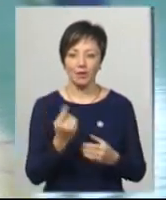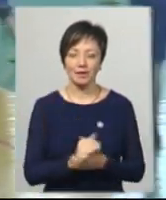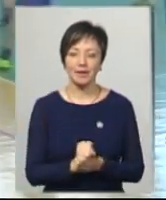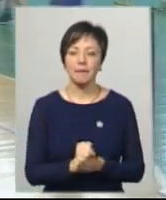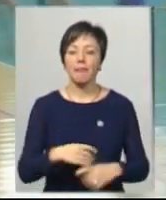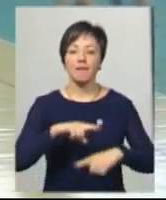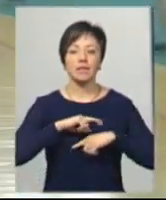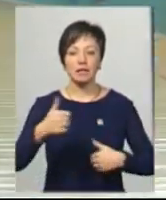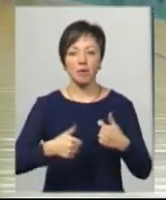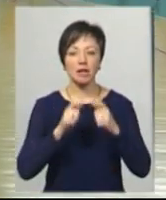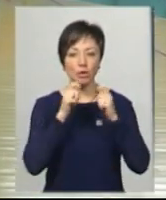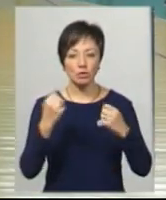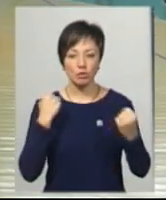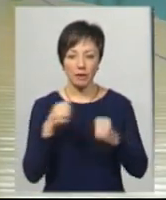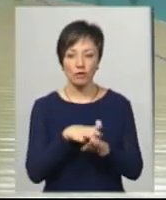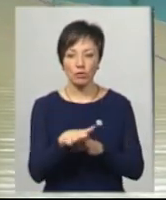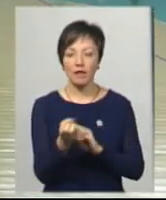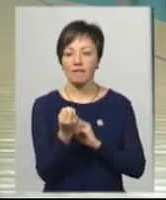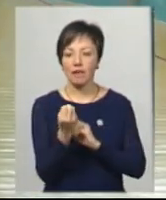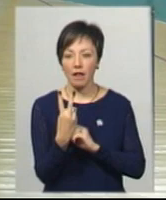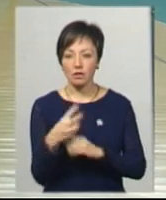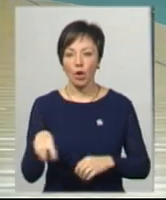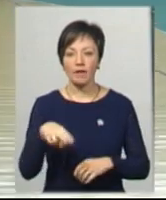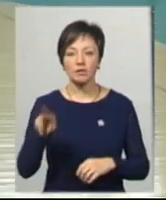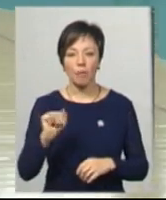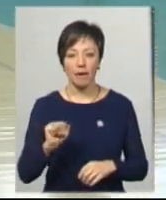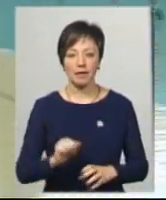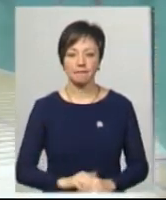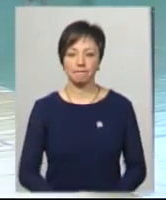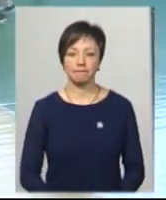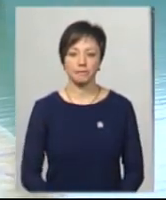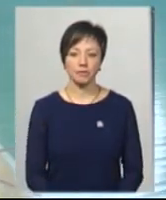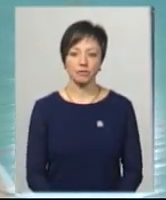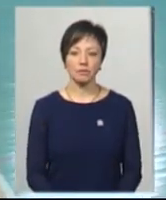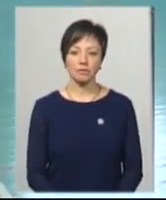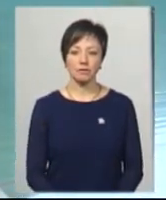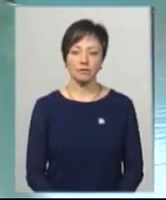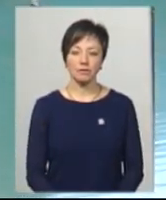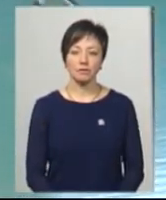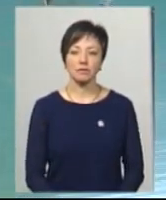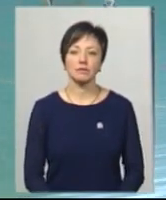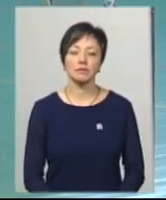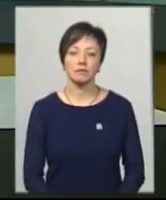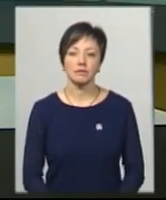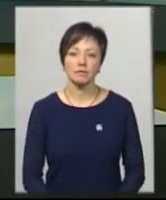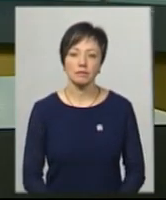Фінал змагань і наградження спортсменів відбудеться 12 листопада. Андрій Гюменний, Віктор Кривий. Новини в спільному. Хмельницький.